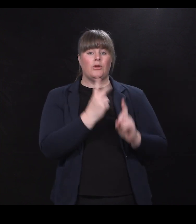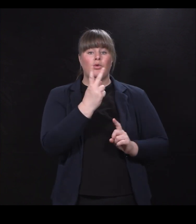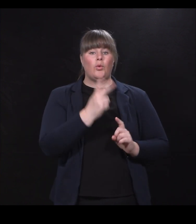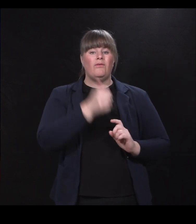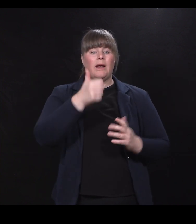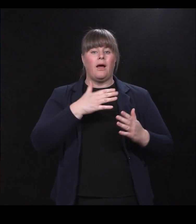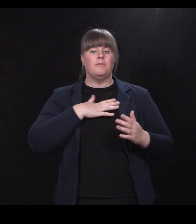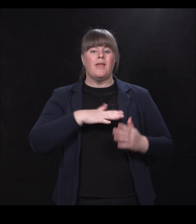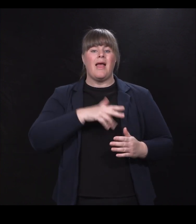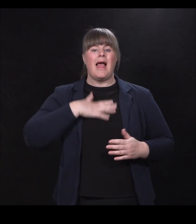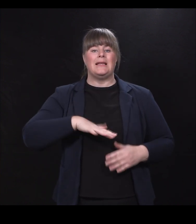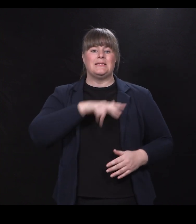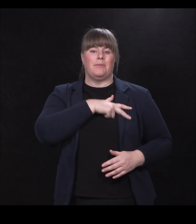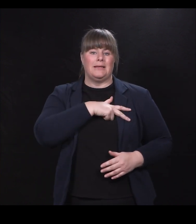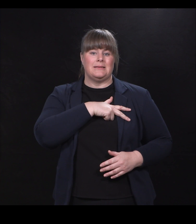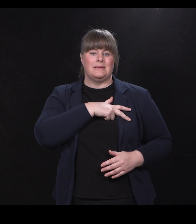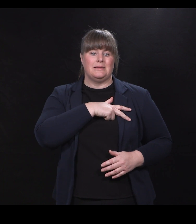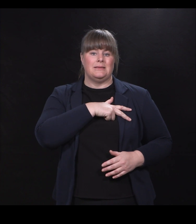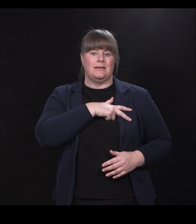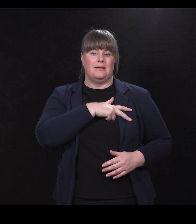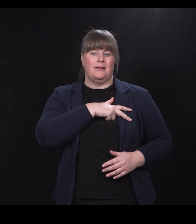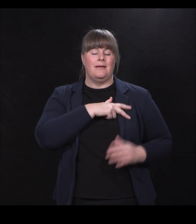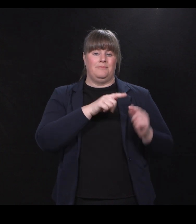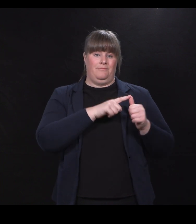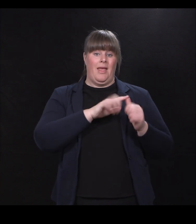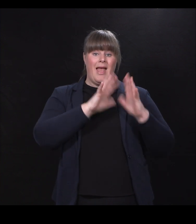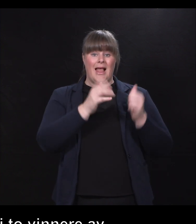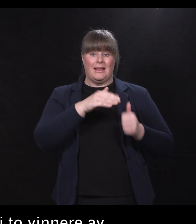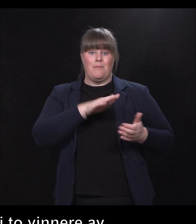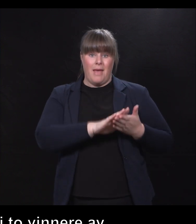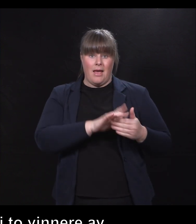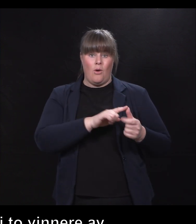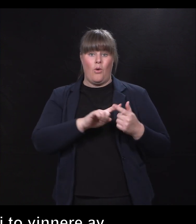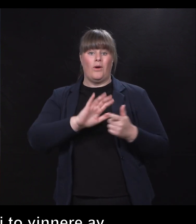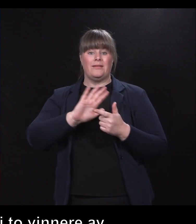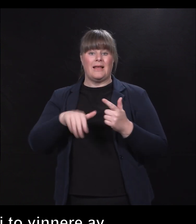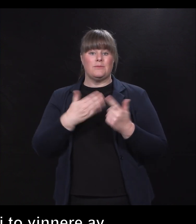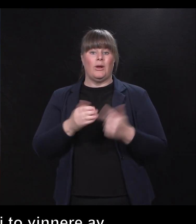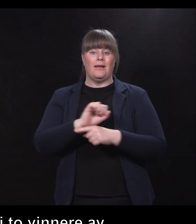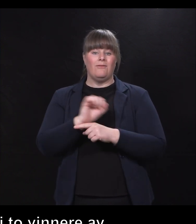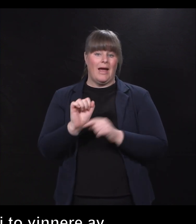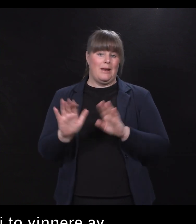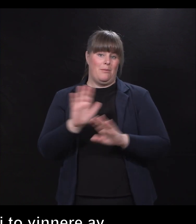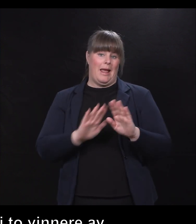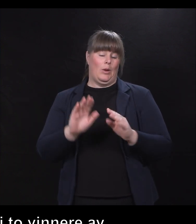helseprisen Helt med og tegnspråklig vernepleierutdanning.